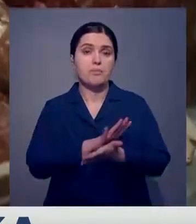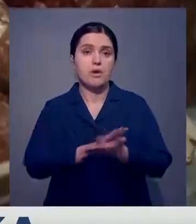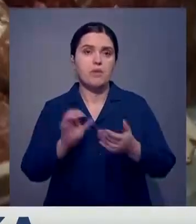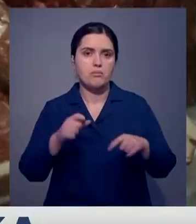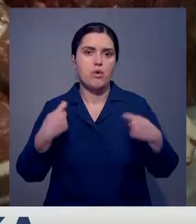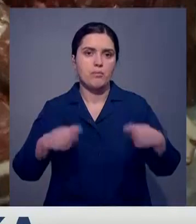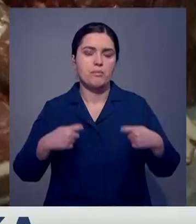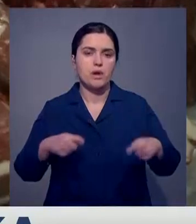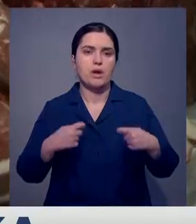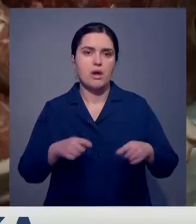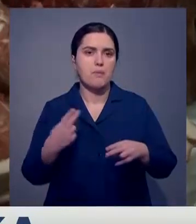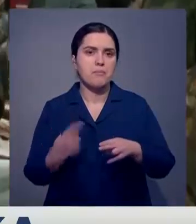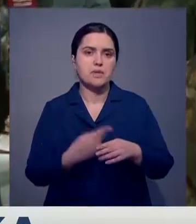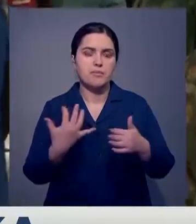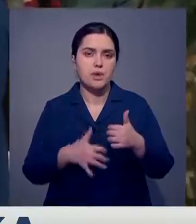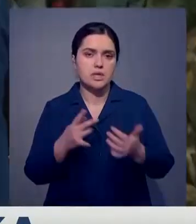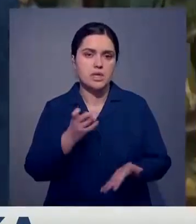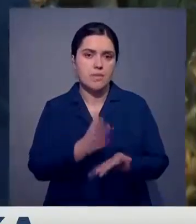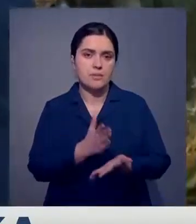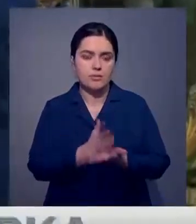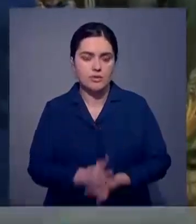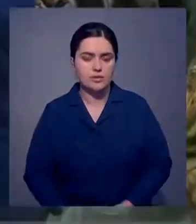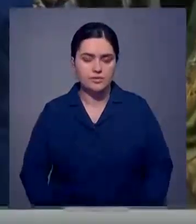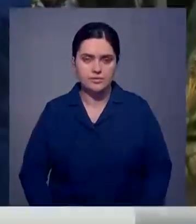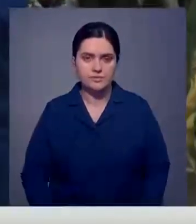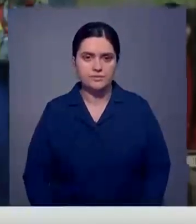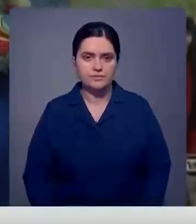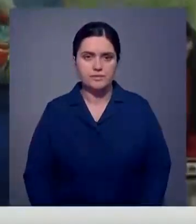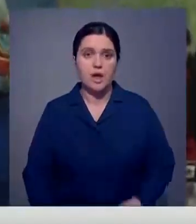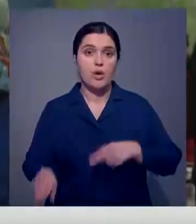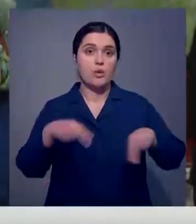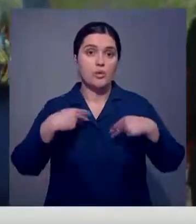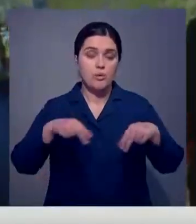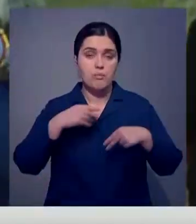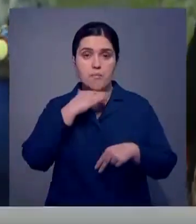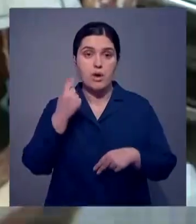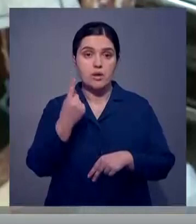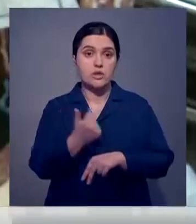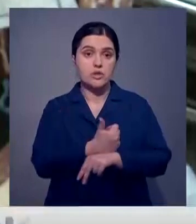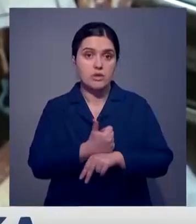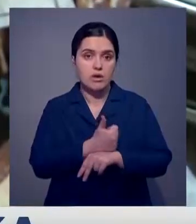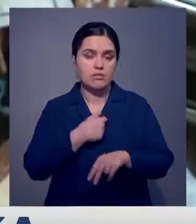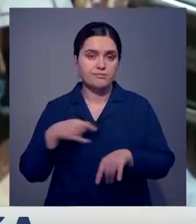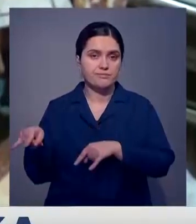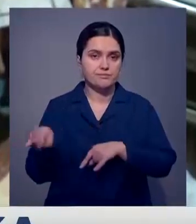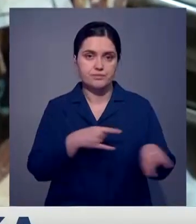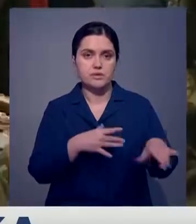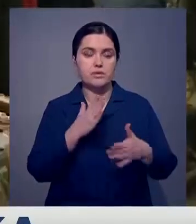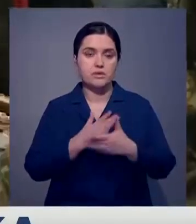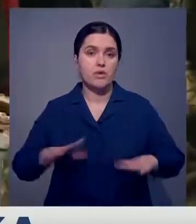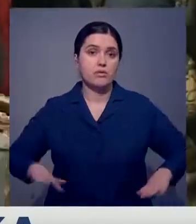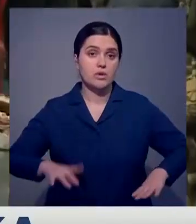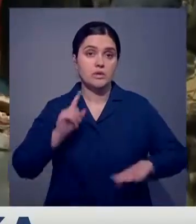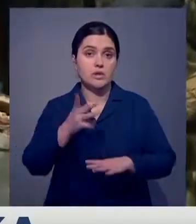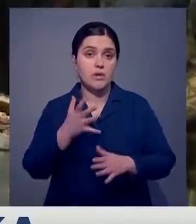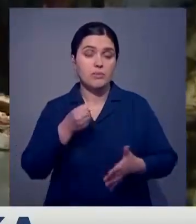продавать свою продукцию без посредников. Хорошо берут мясо. За час почти ушла туша. Мы продаем конину от полутора